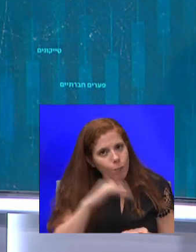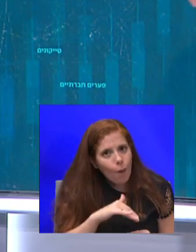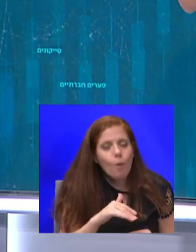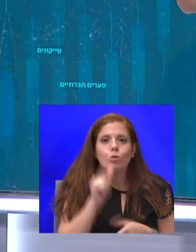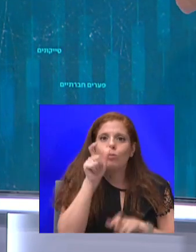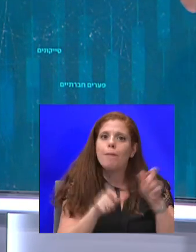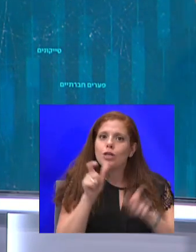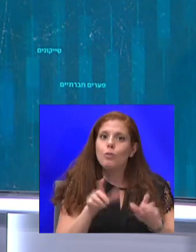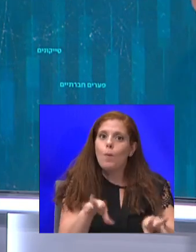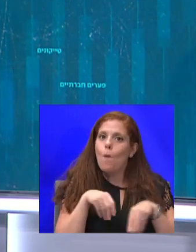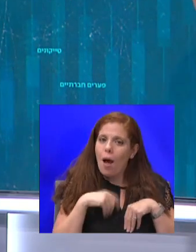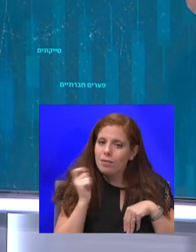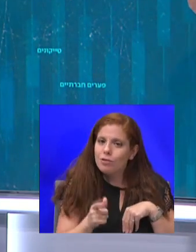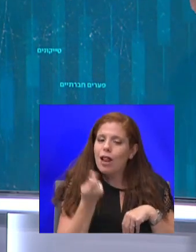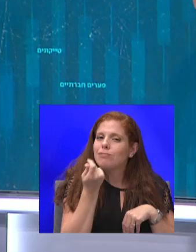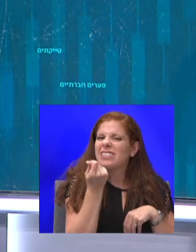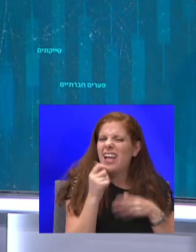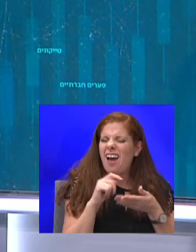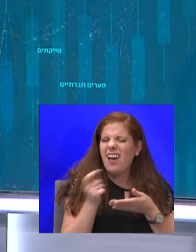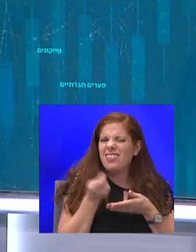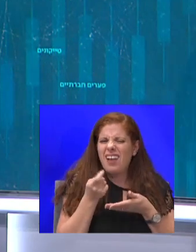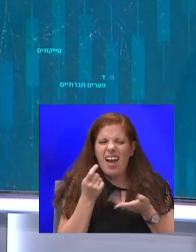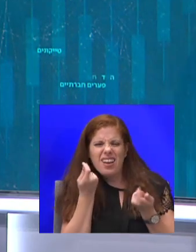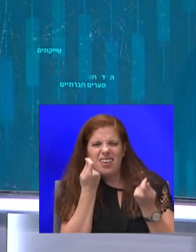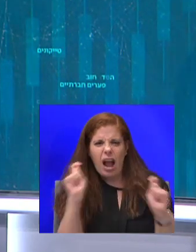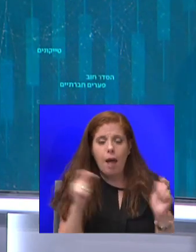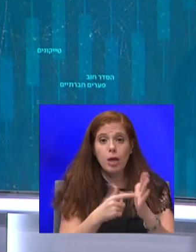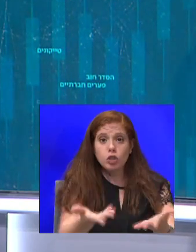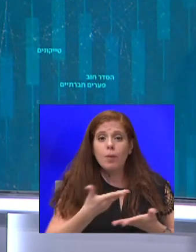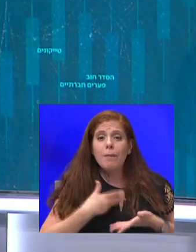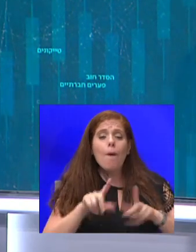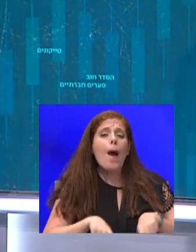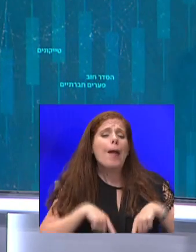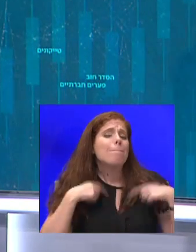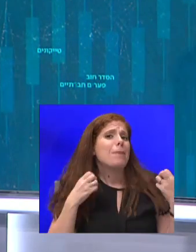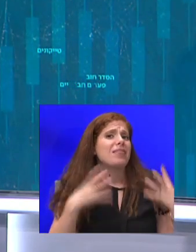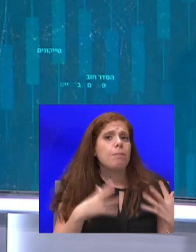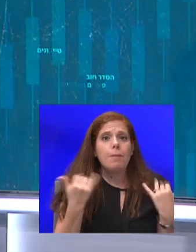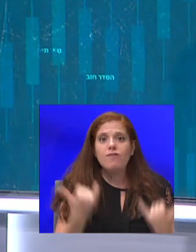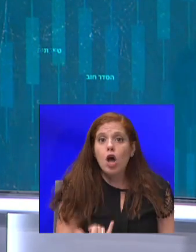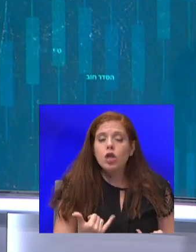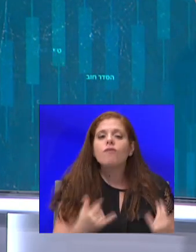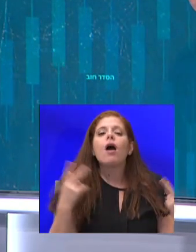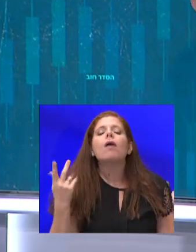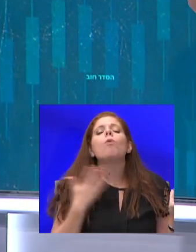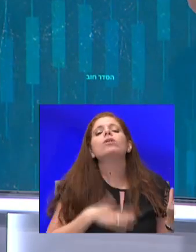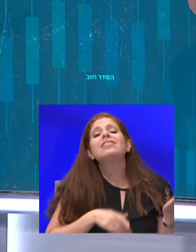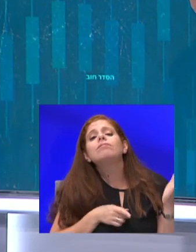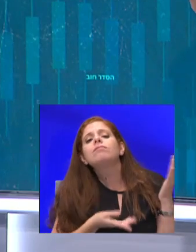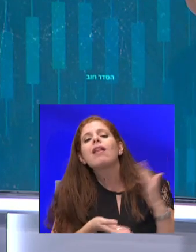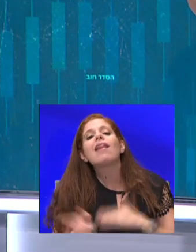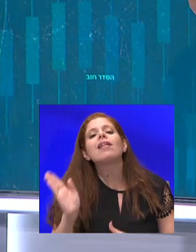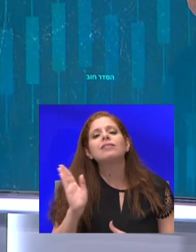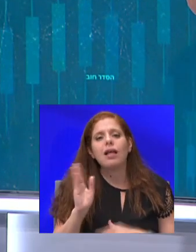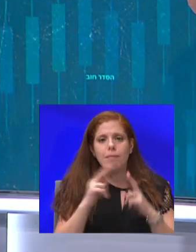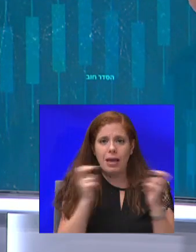דירה יקר בטירוף, כי הם קיבלו חיים עירוניים מדהימים, ועכשיו הם מחפשים לברוח מחוץ לעיר. ניו יורק היא הדוגמה הכי טובה לזה,